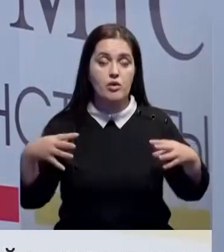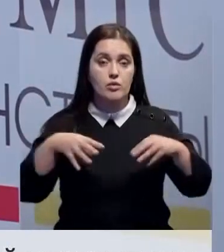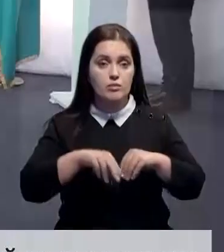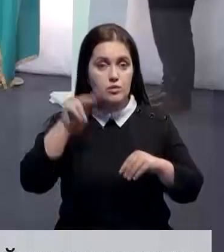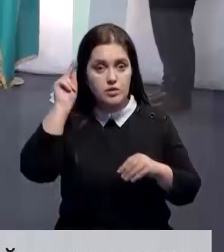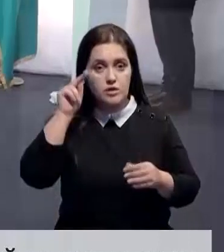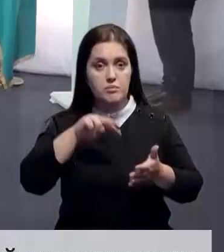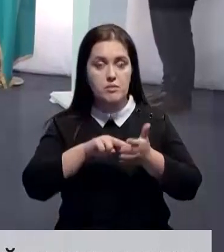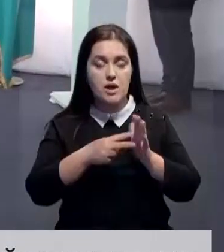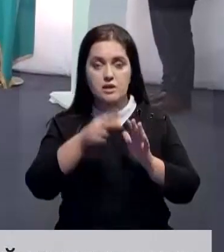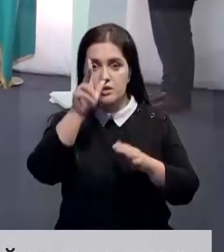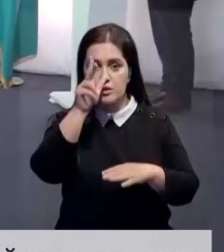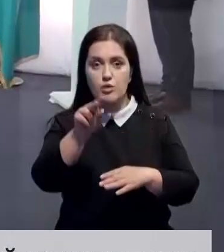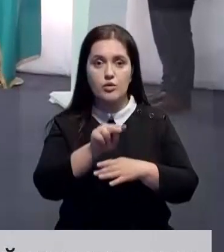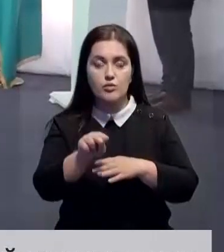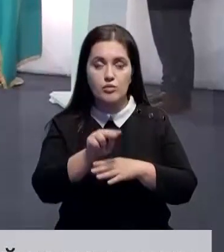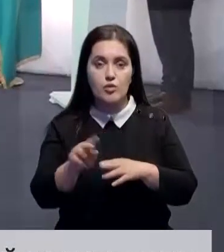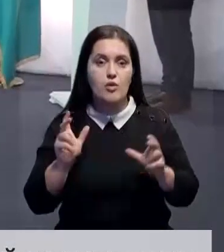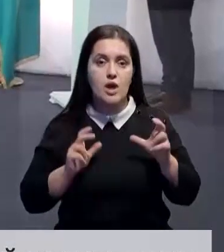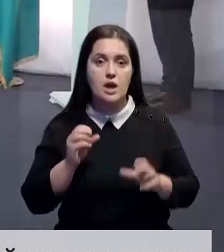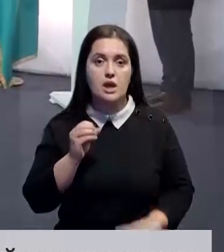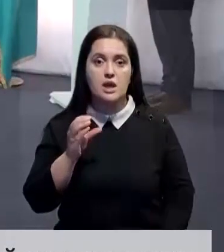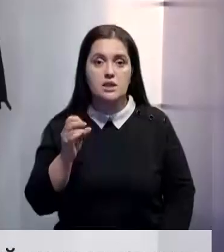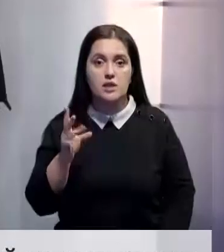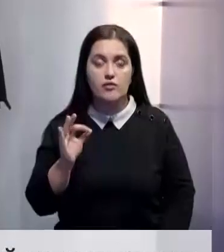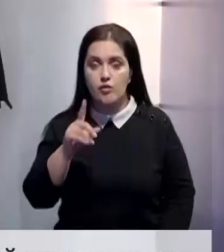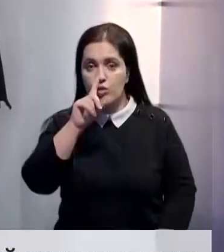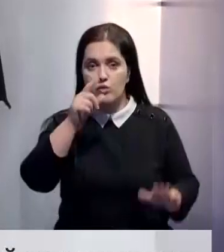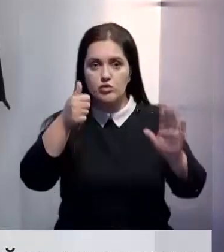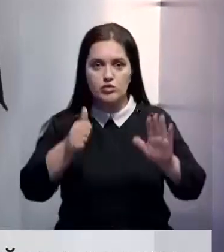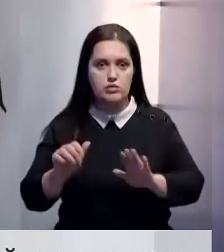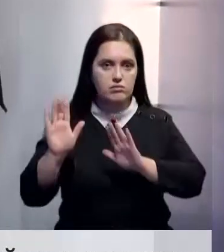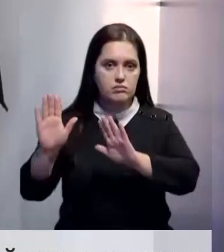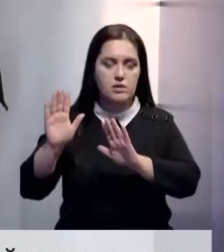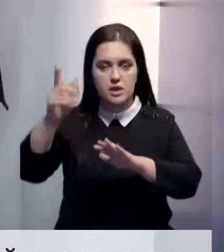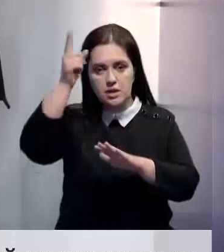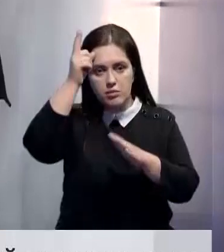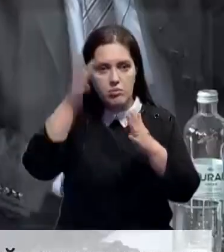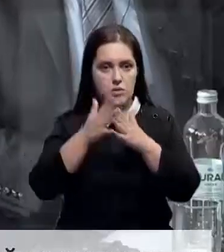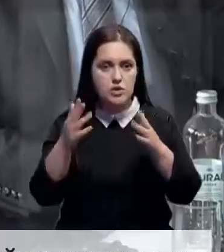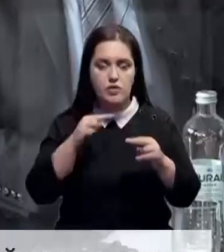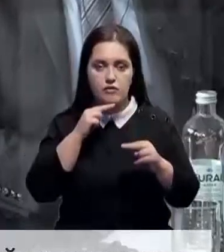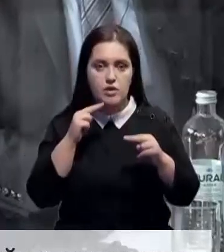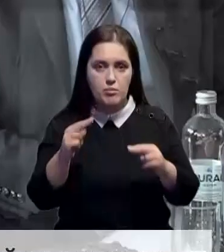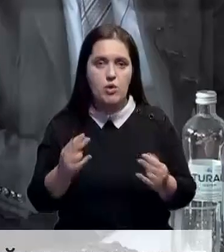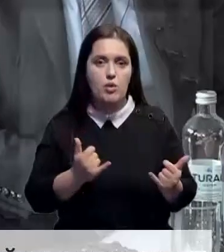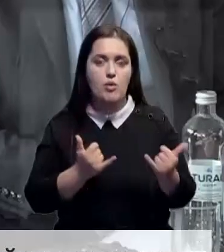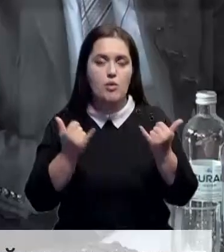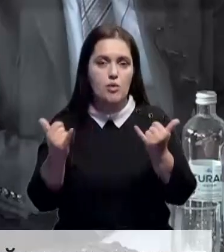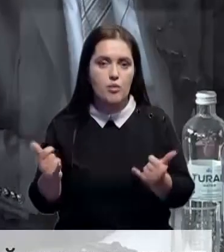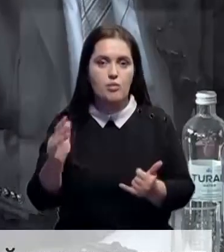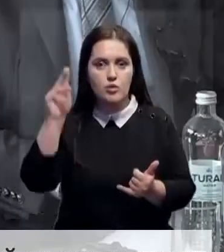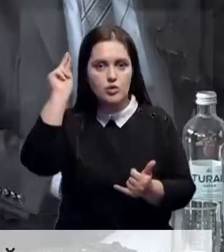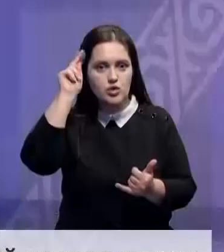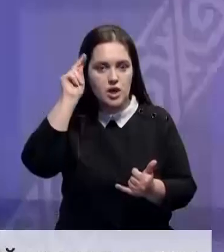план включает три года обучения в университете имени Есенова и полтора года в Германии. Поэтому большое внимание в новом вузе будет уделяться изучению